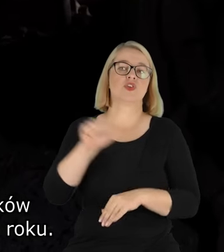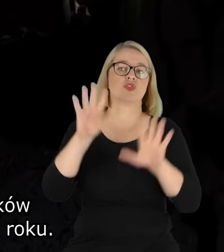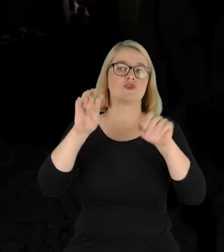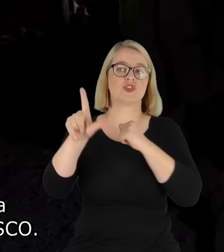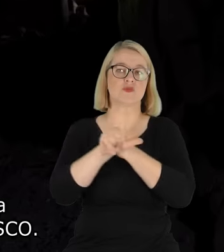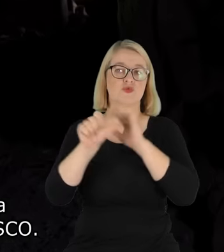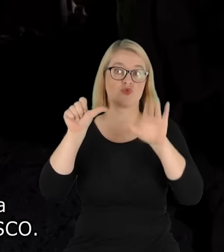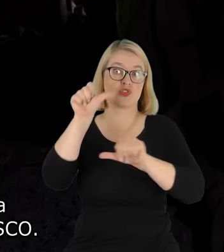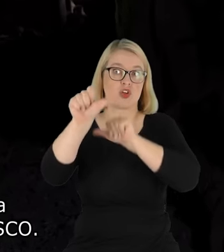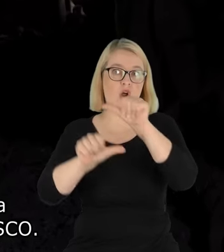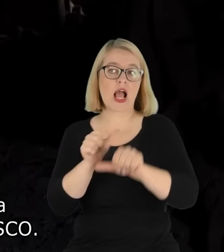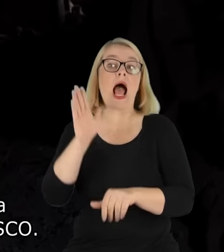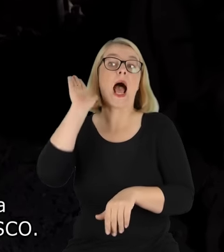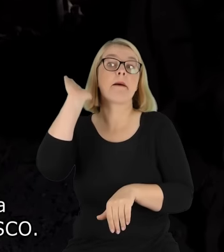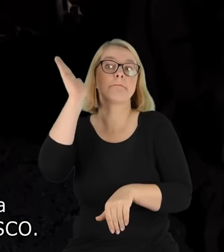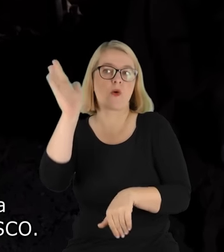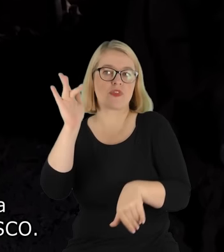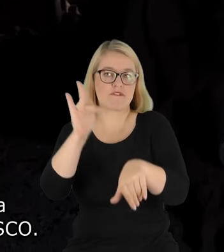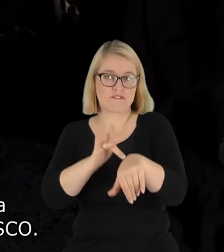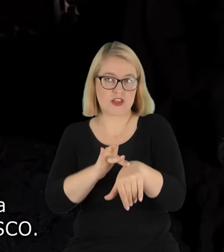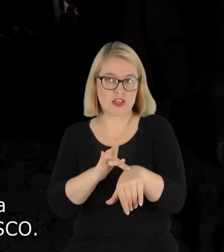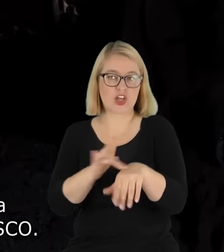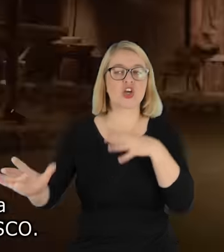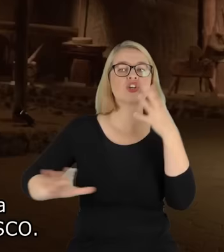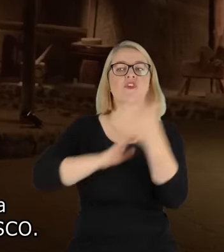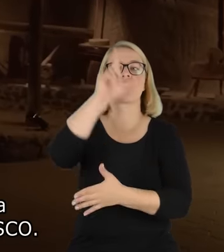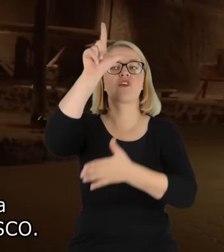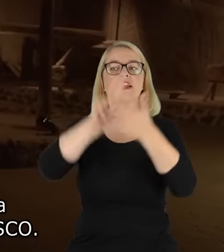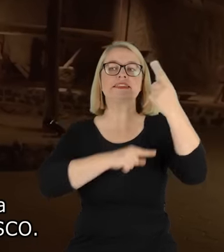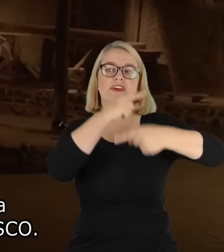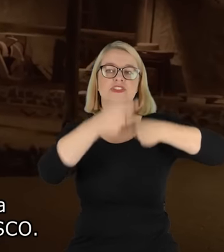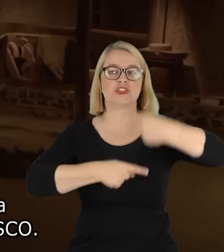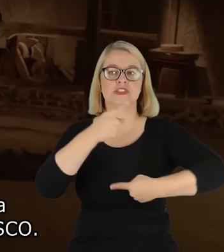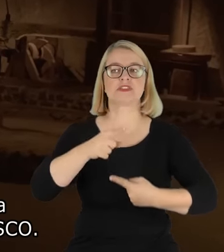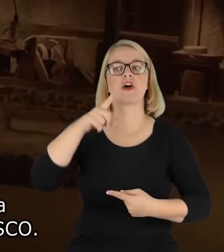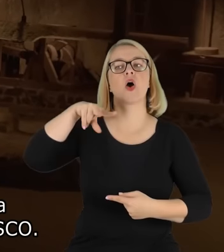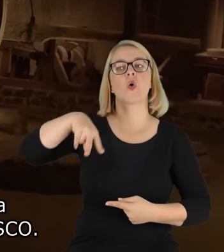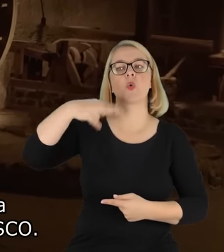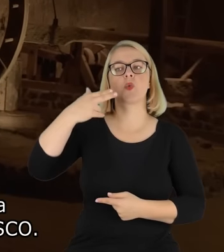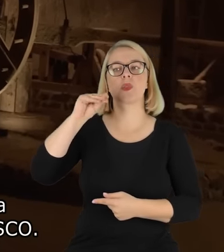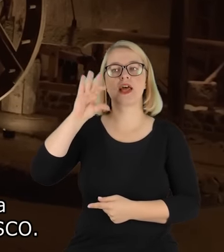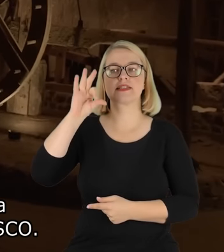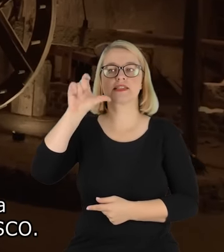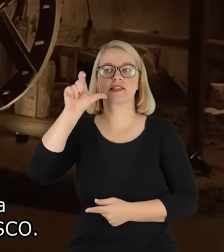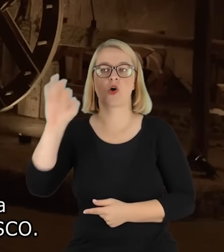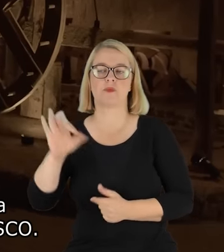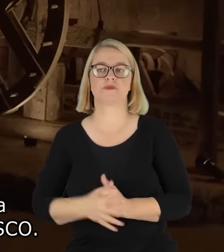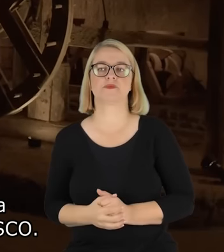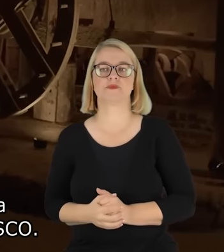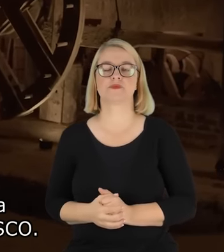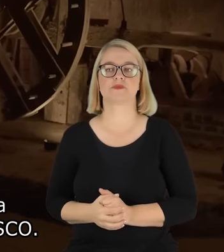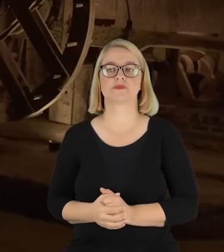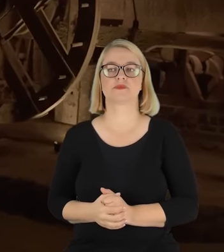roku. No i w konsekwencji też wpisania na światową listę